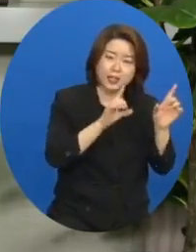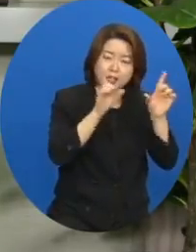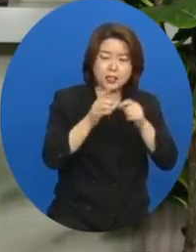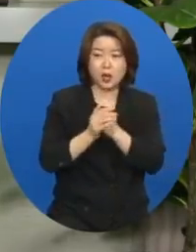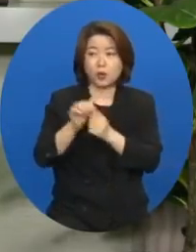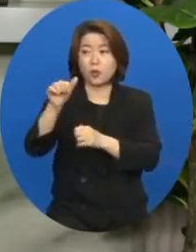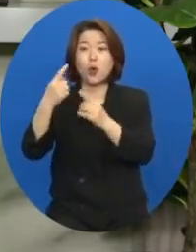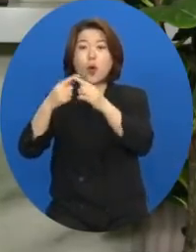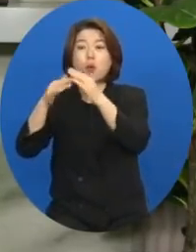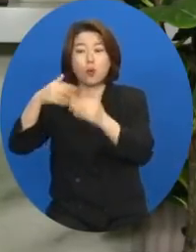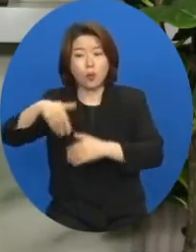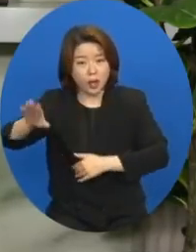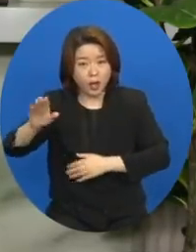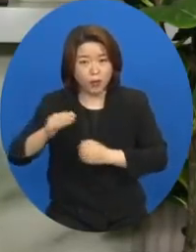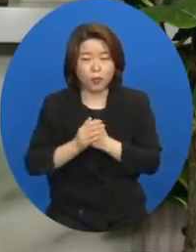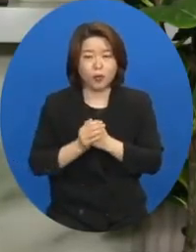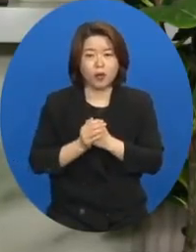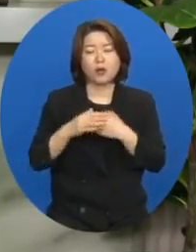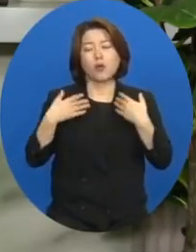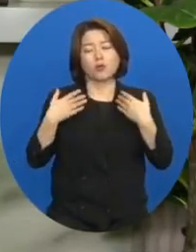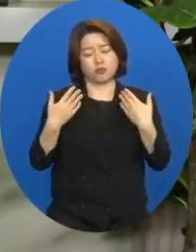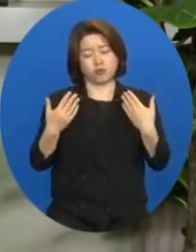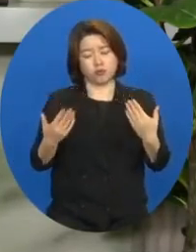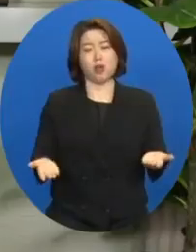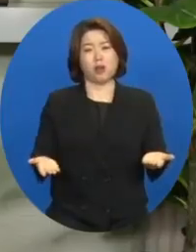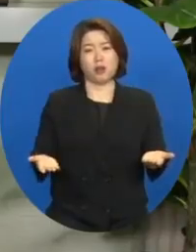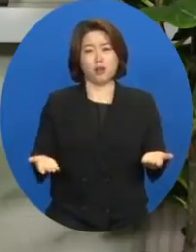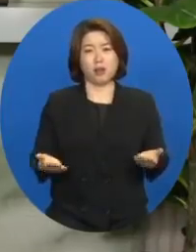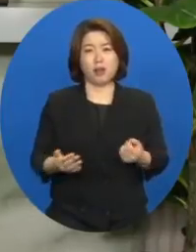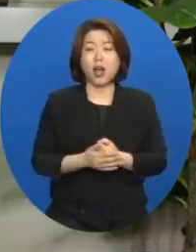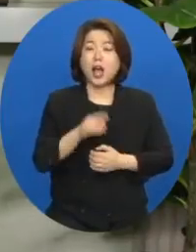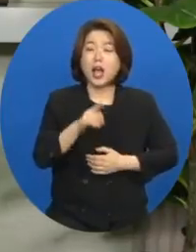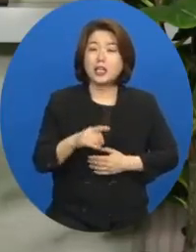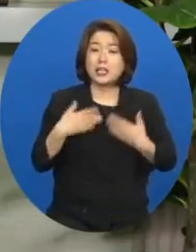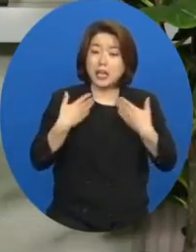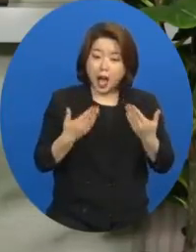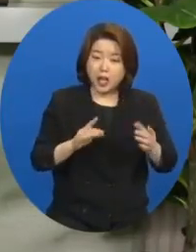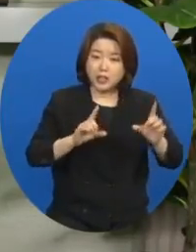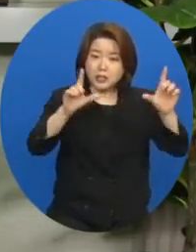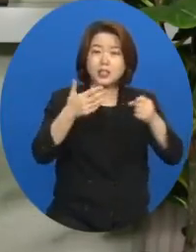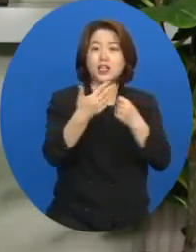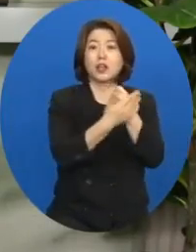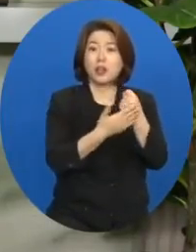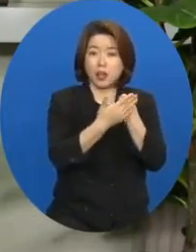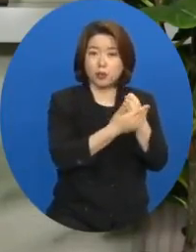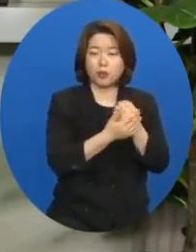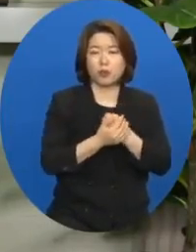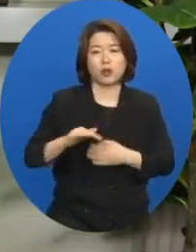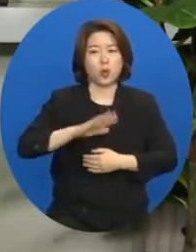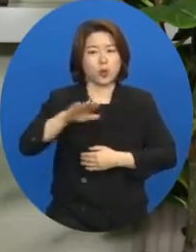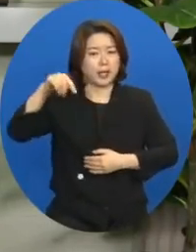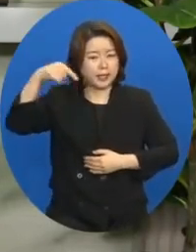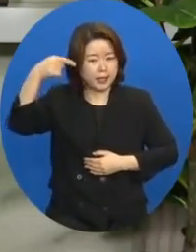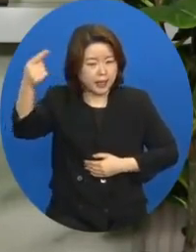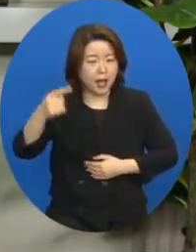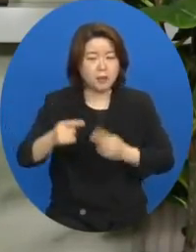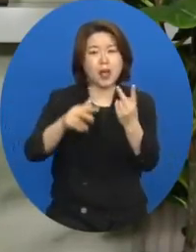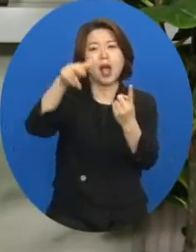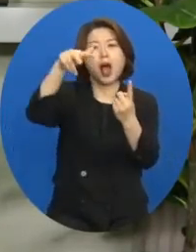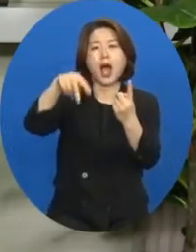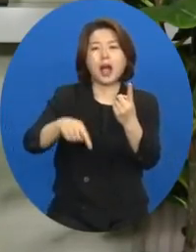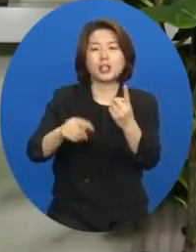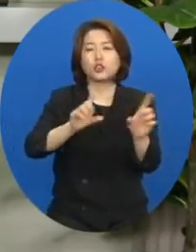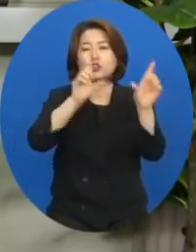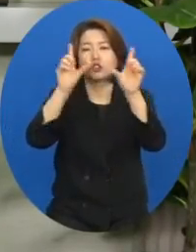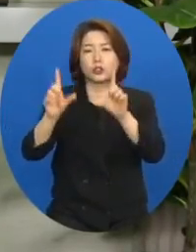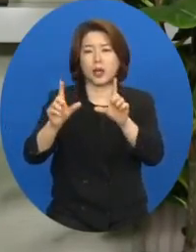그리고는 정말 푹 쉽니다. 그 안식일 때문에 저희들의 그 다음의 한 주간의 삶이